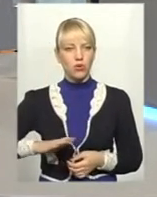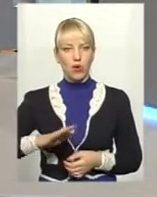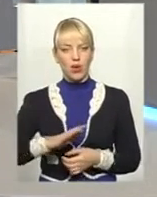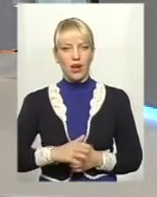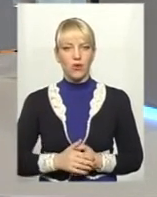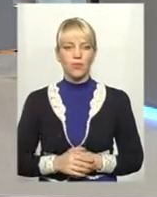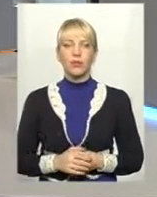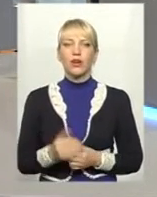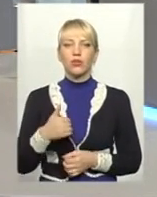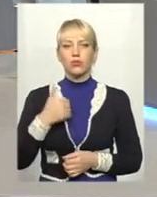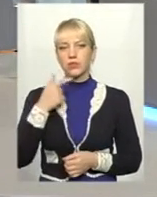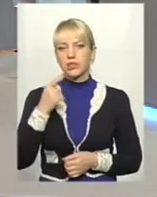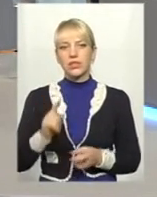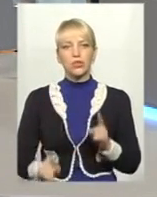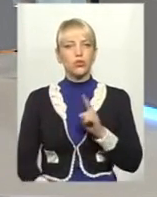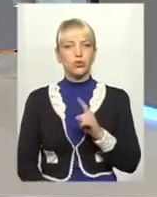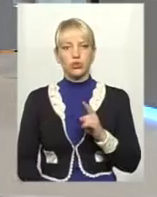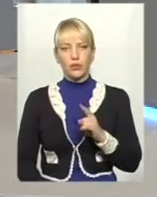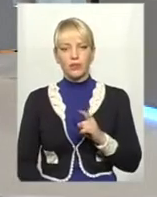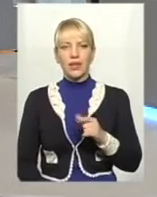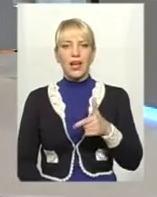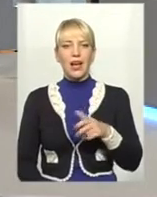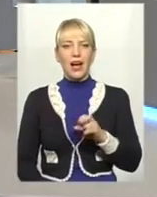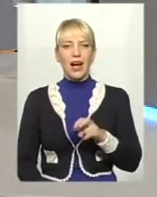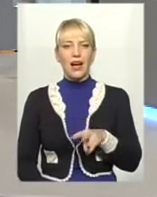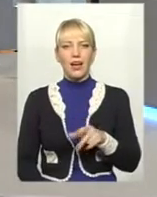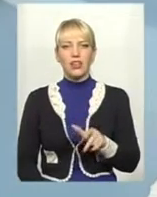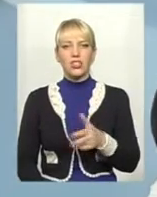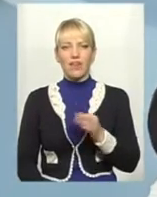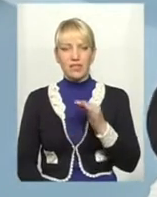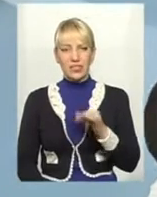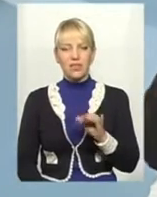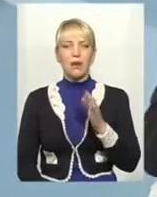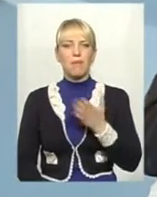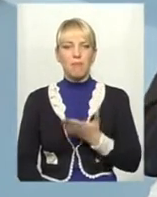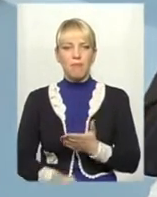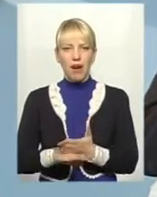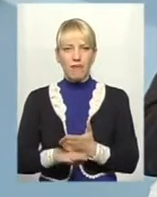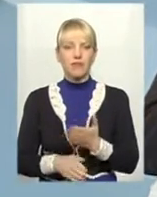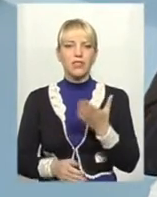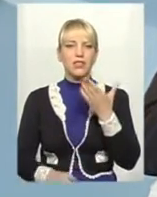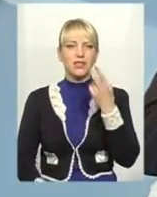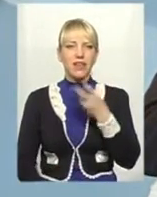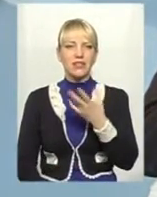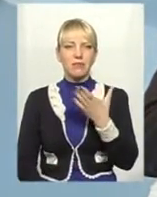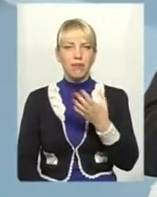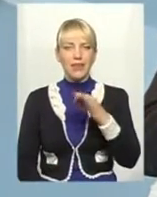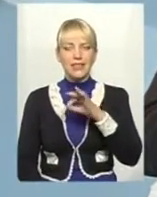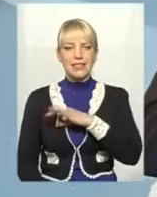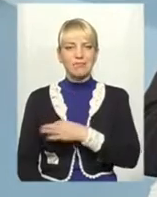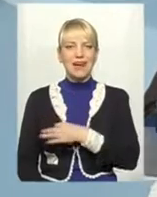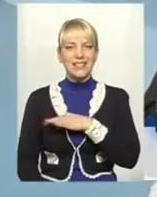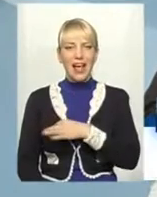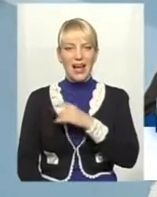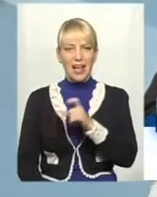Хочу сказати, що Гальчевський мав дійсно 25 своїх спецагентів, які йому